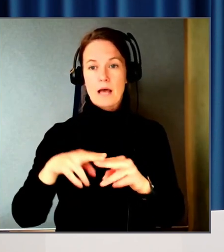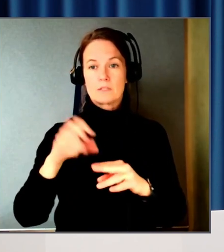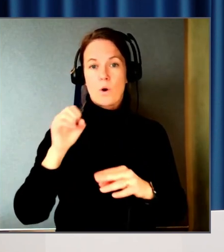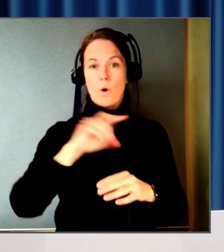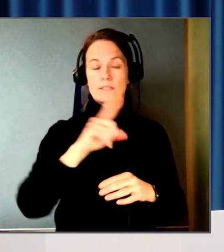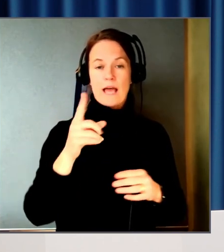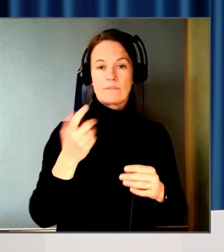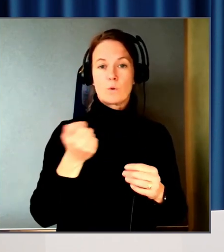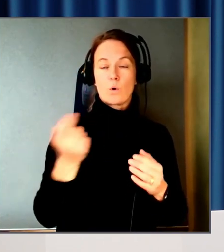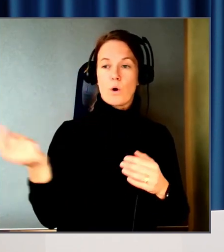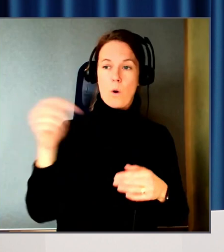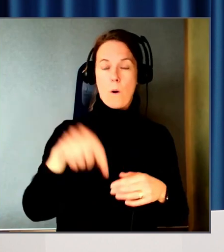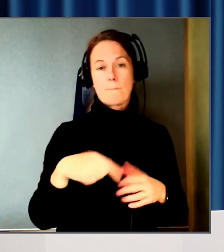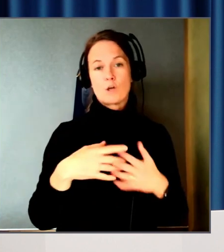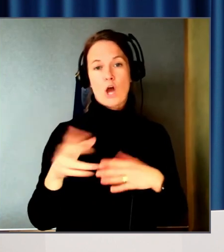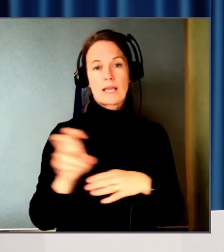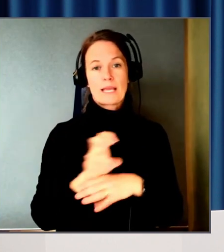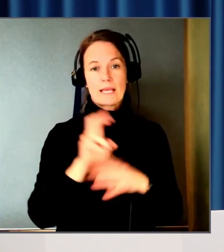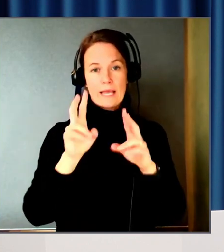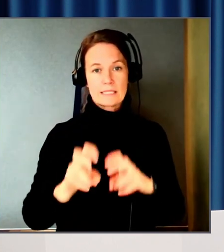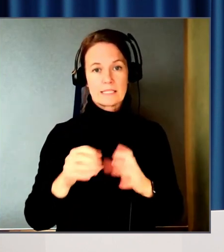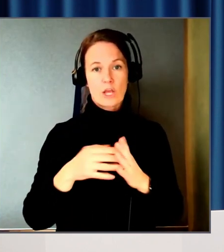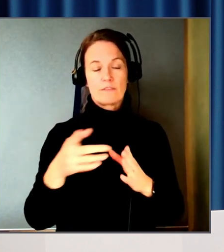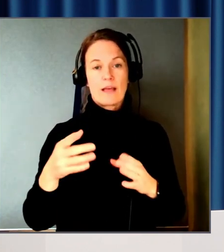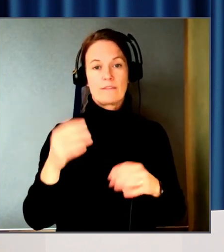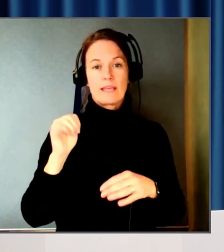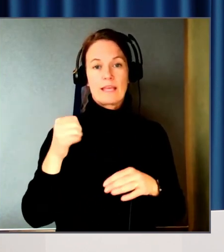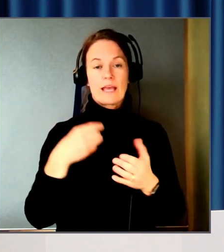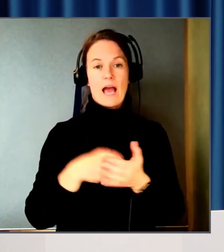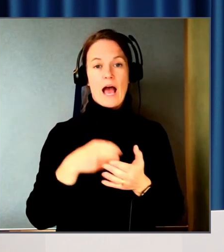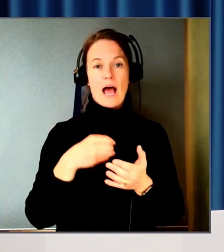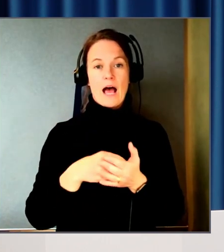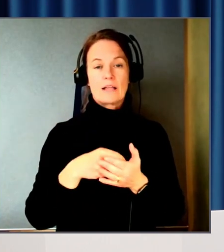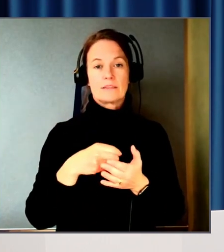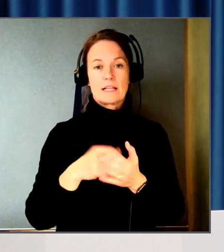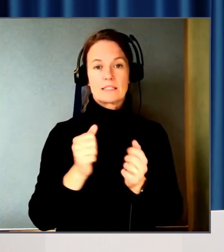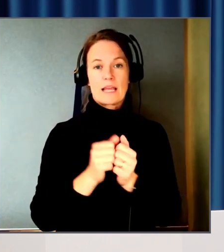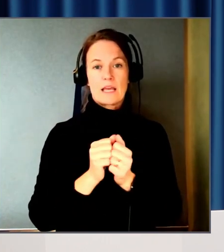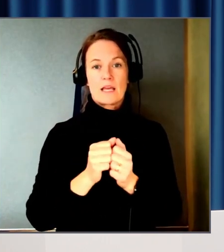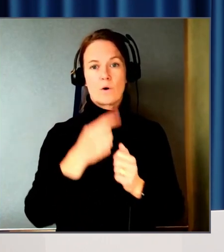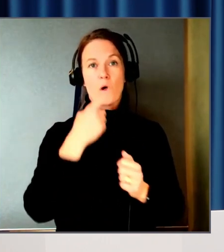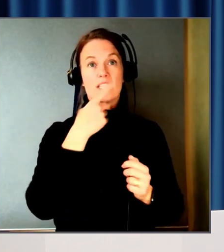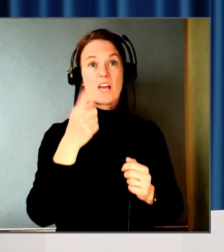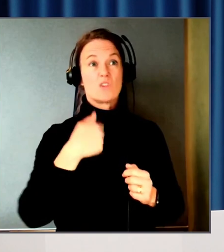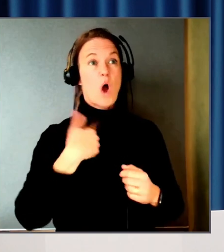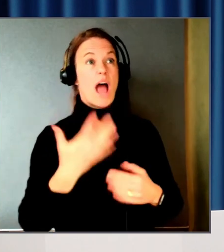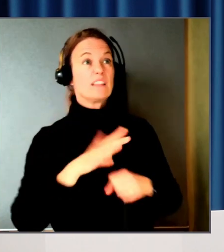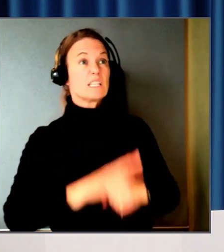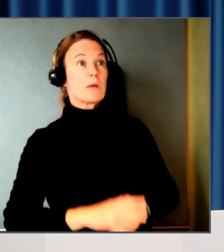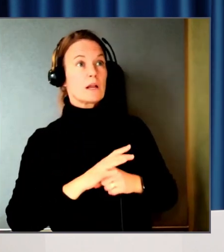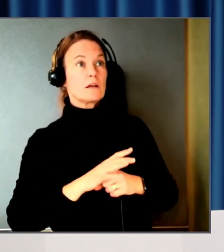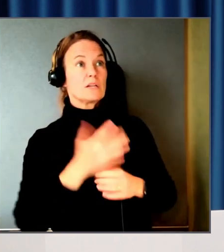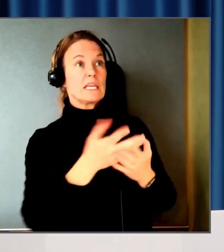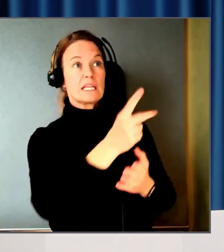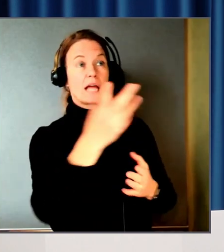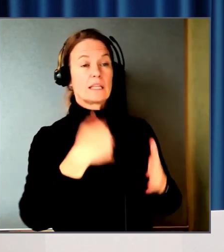-handelsgrejen. Så påstår de att jag är diskriminerad. Och det är ingen annan som är inblandad. Vi kan mycket väl gå